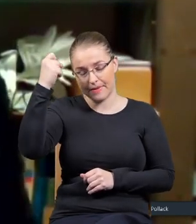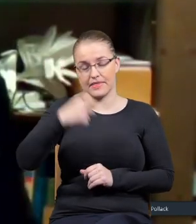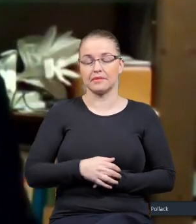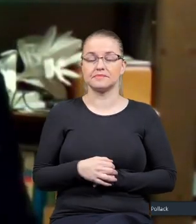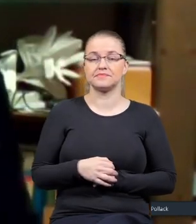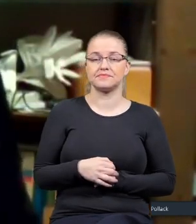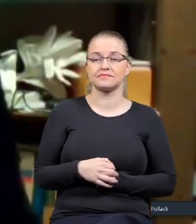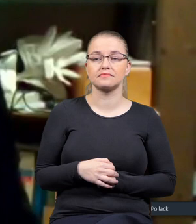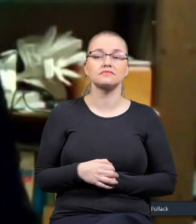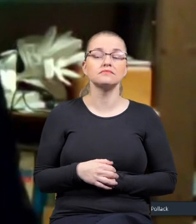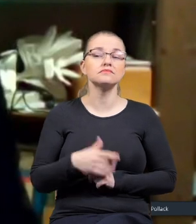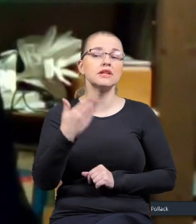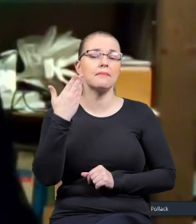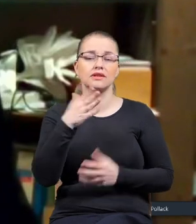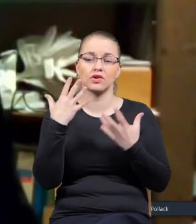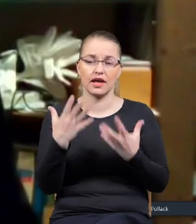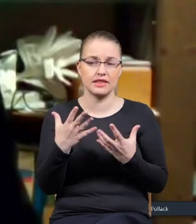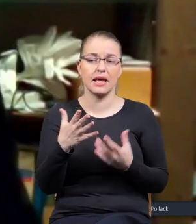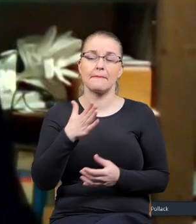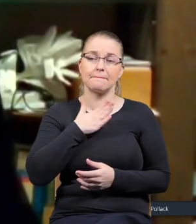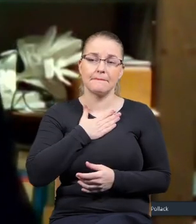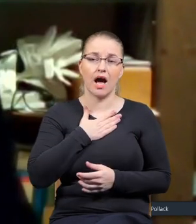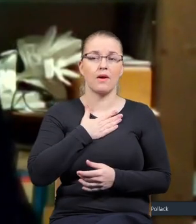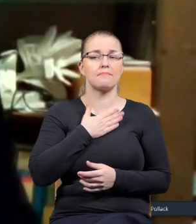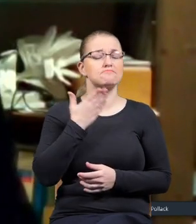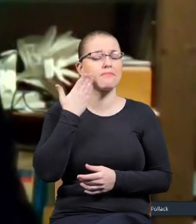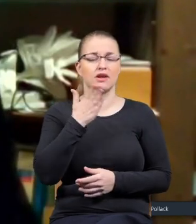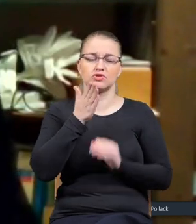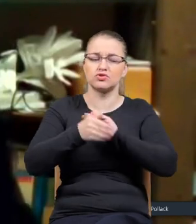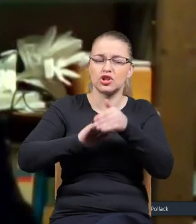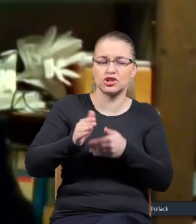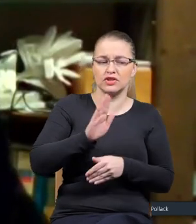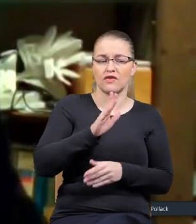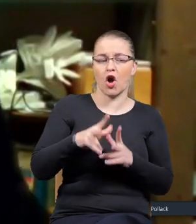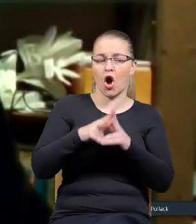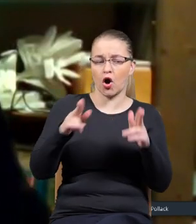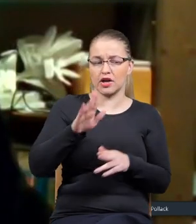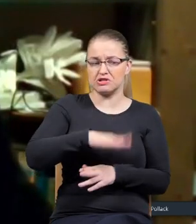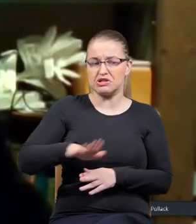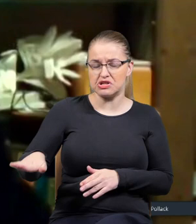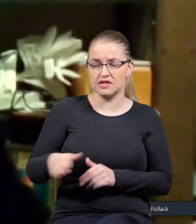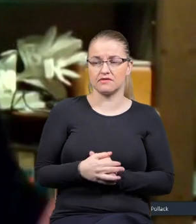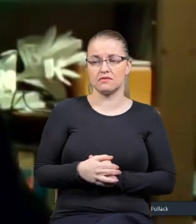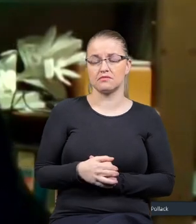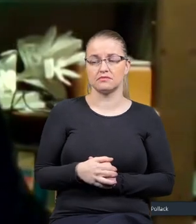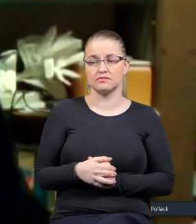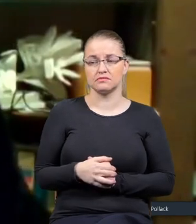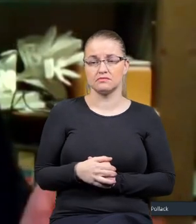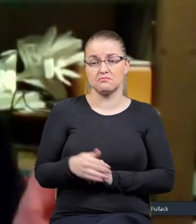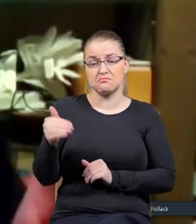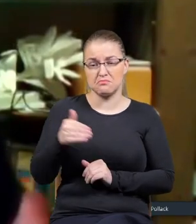bardzo chętnie, miałem bardzo szczęśliwe jednak trzecieństwo. co może